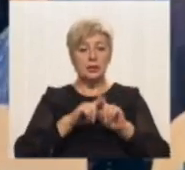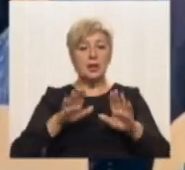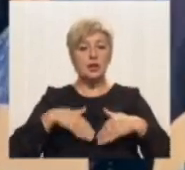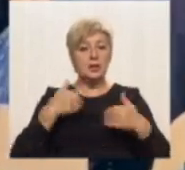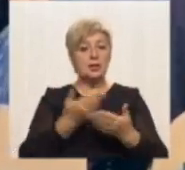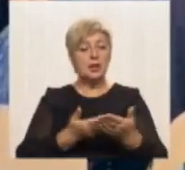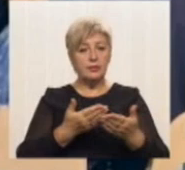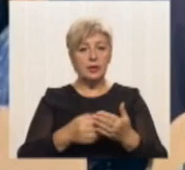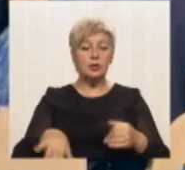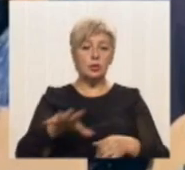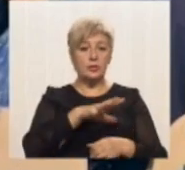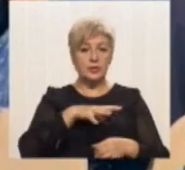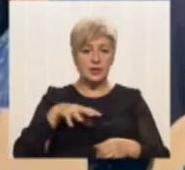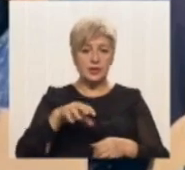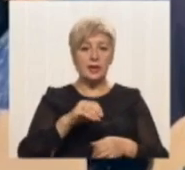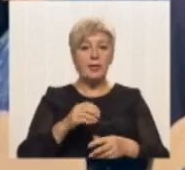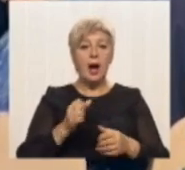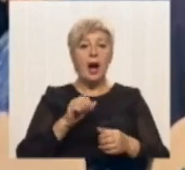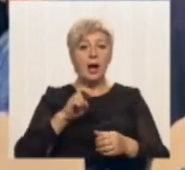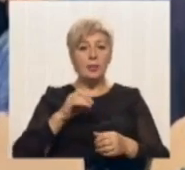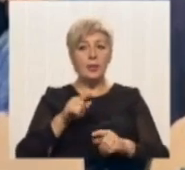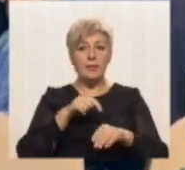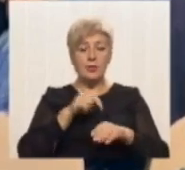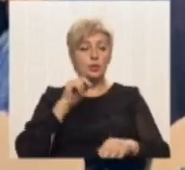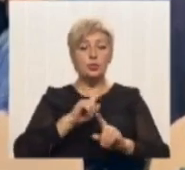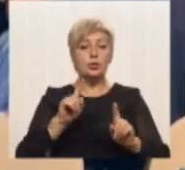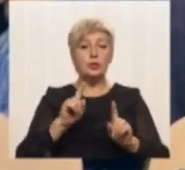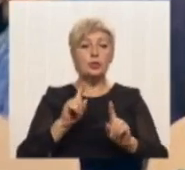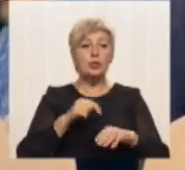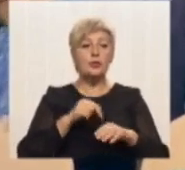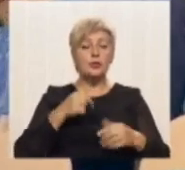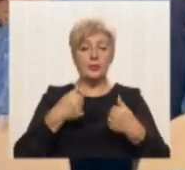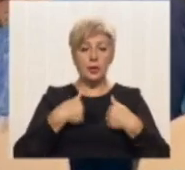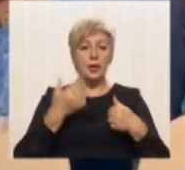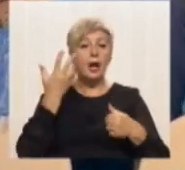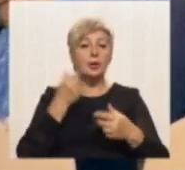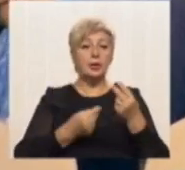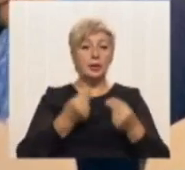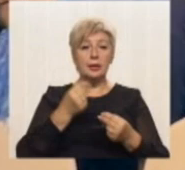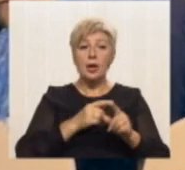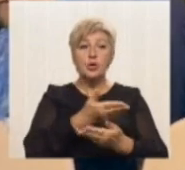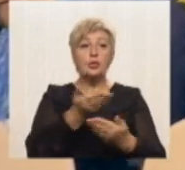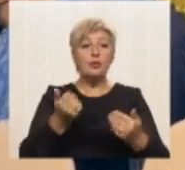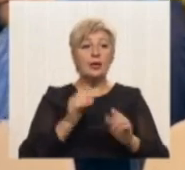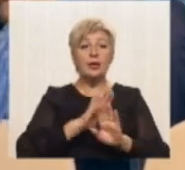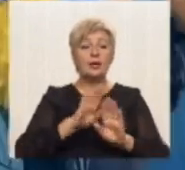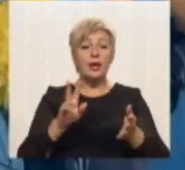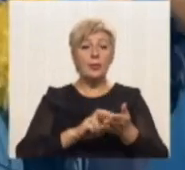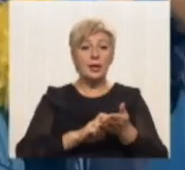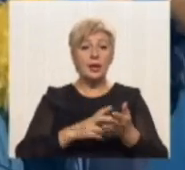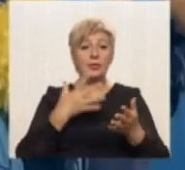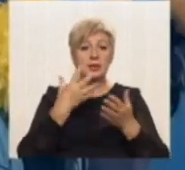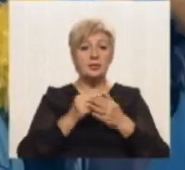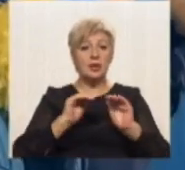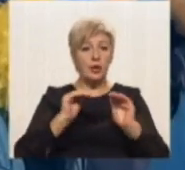Захотілося спробувати себе, раджу всім, аби вони відчули те, що відчуваю я, коли граю, щоб вони не боялися своїх обмежених